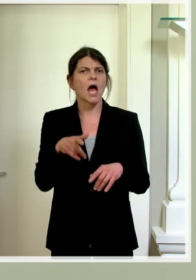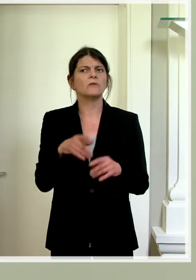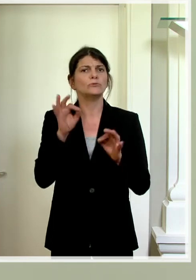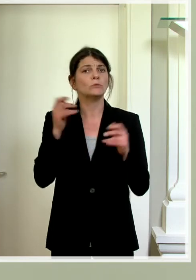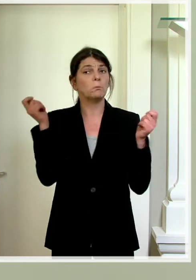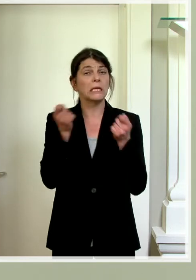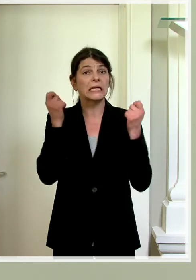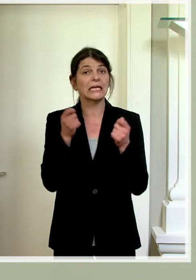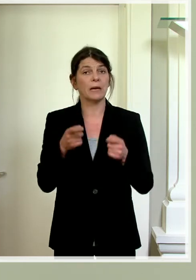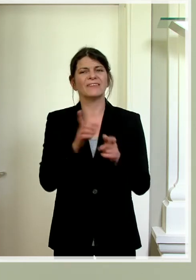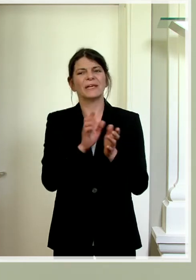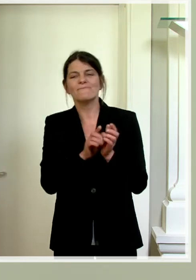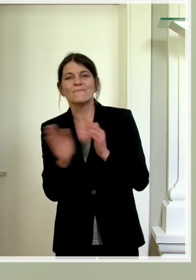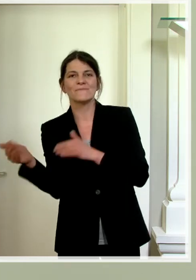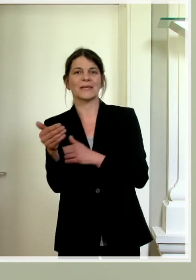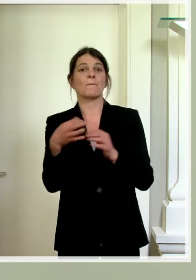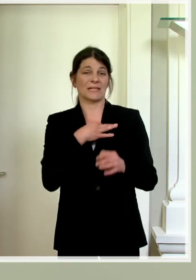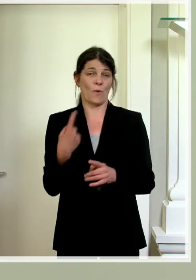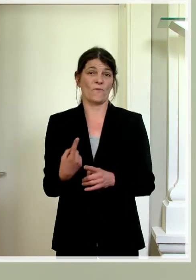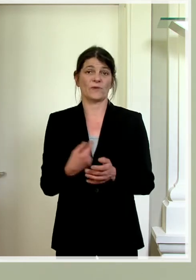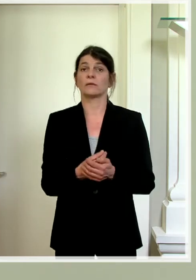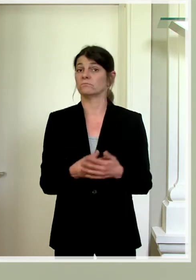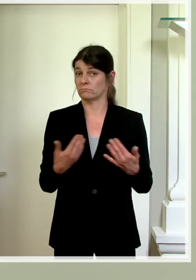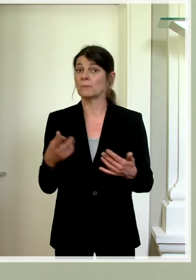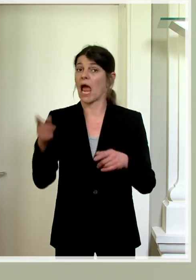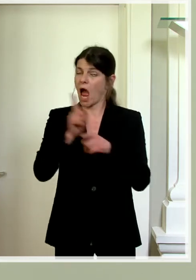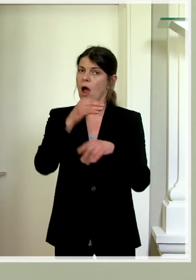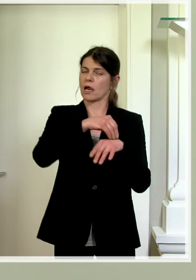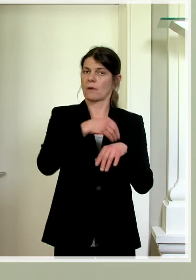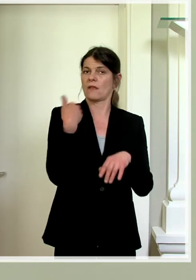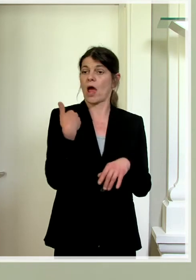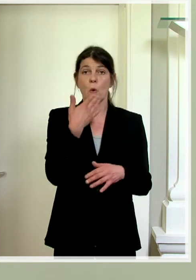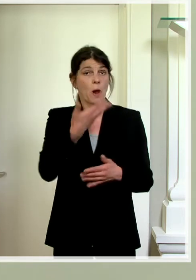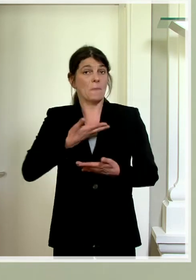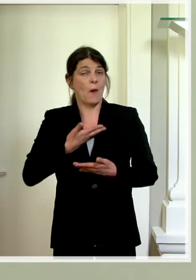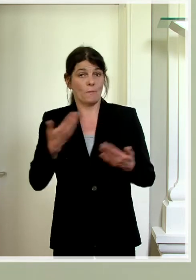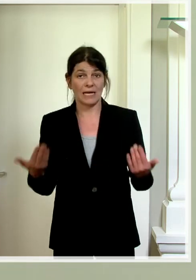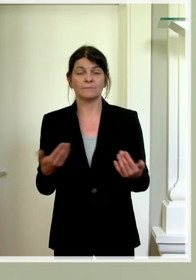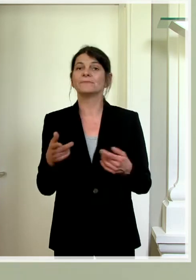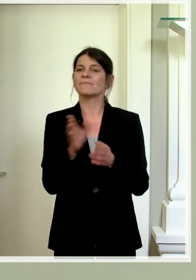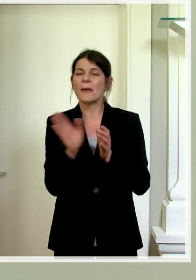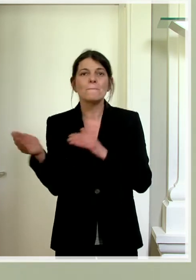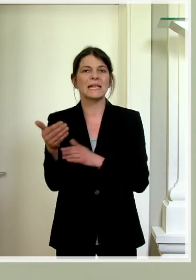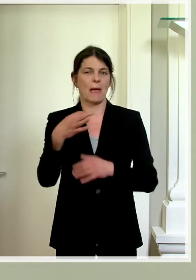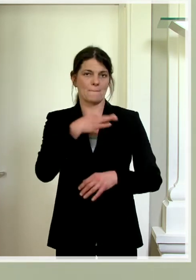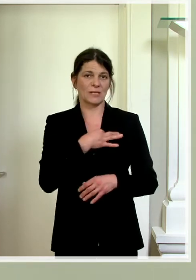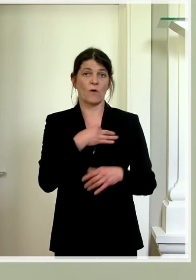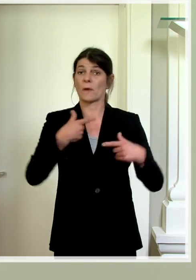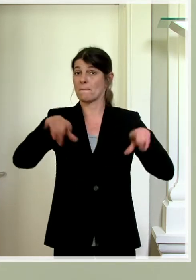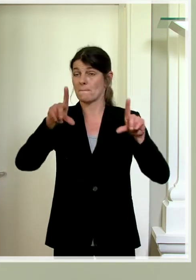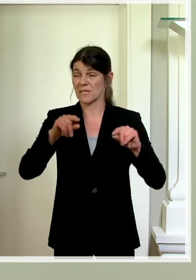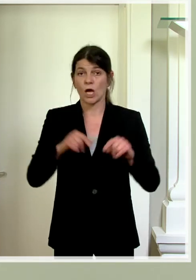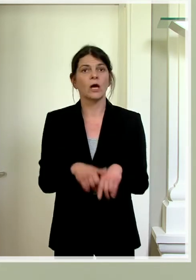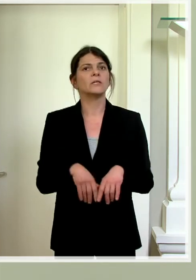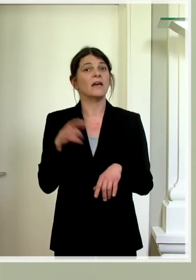Betrieben, die mittelbar betroffen waren, die sich auch gemeldet haben, dass sie noch nichts bekommen haben. Und mittelbar betroffen heißt, die